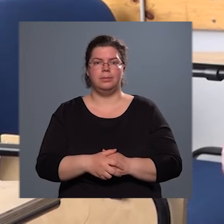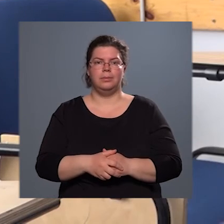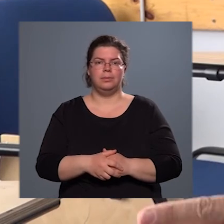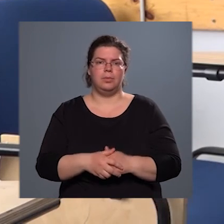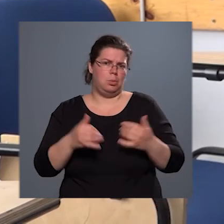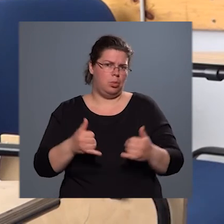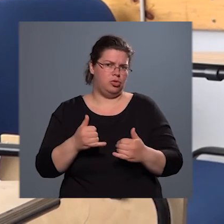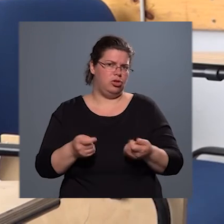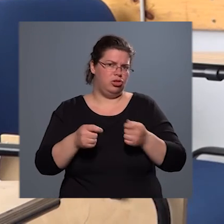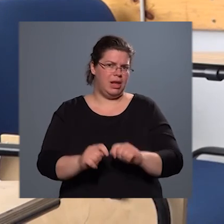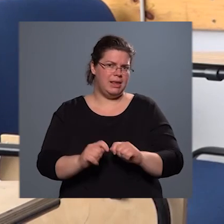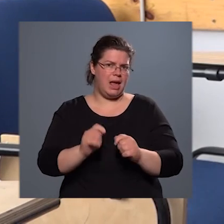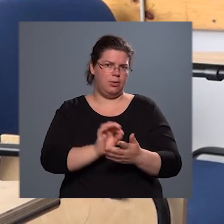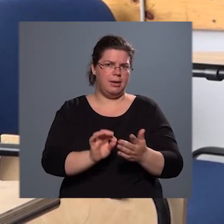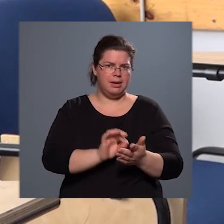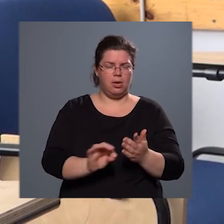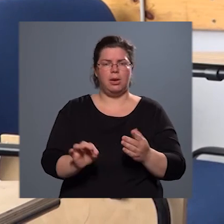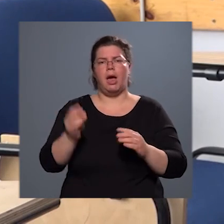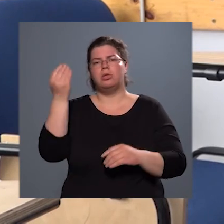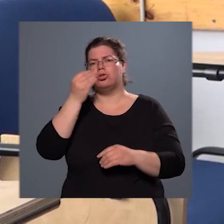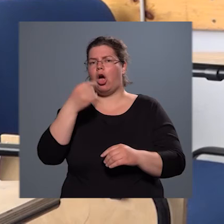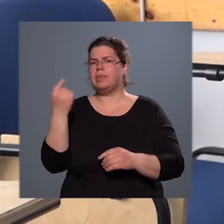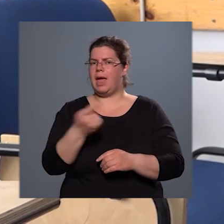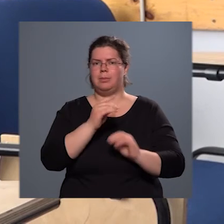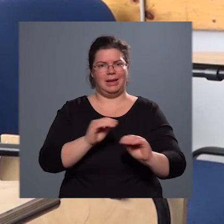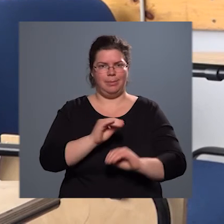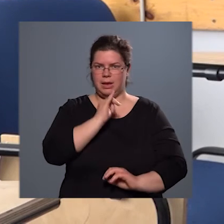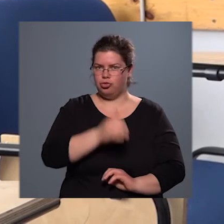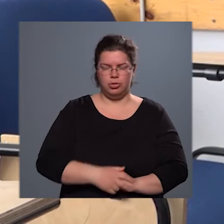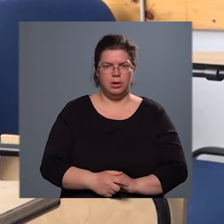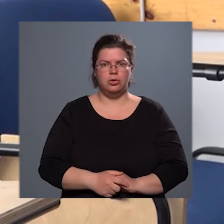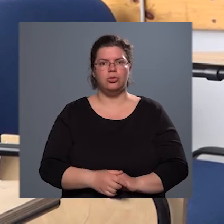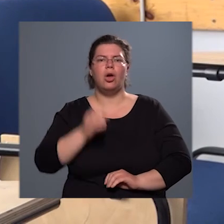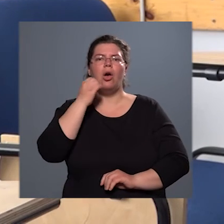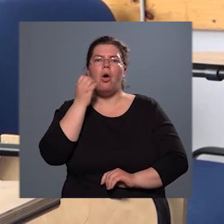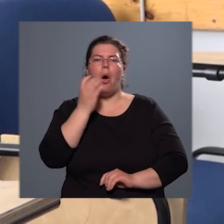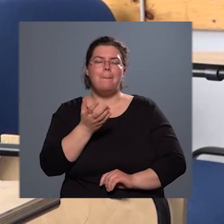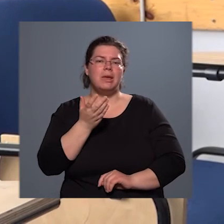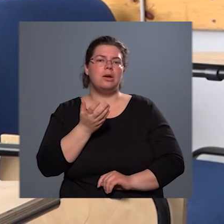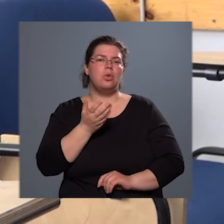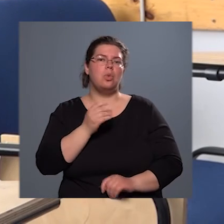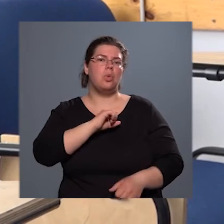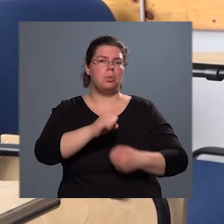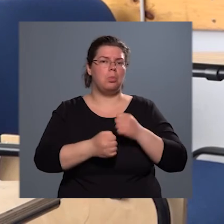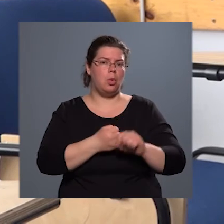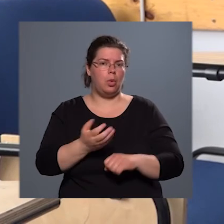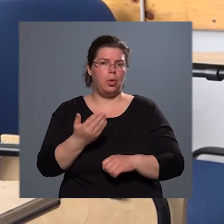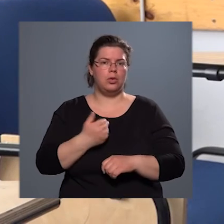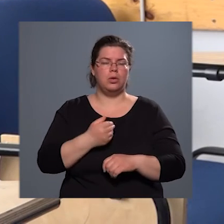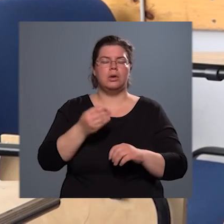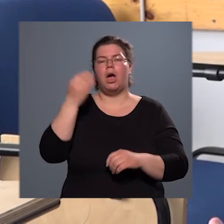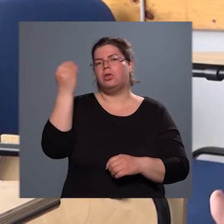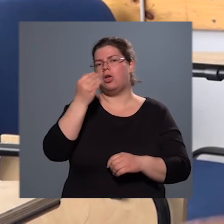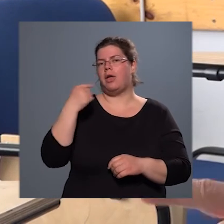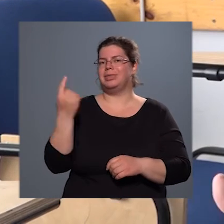most is lezártuk az irodát, tantermi képzés az nincs. Egyébként amikor működött a tantermi képzés,